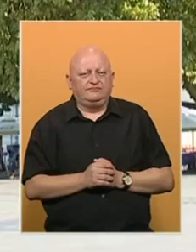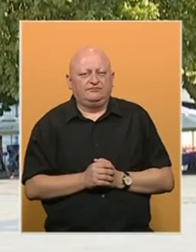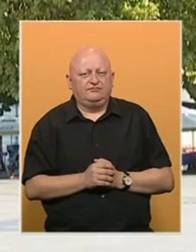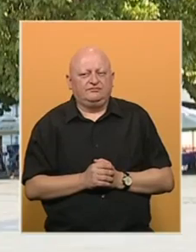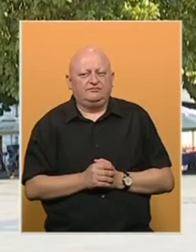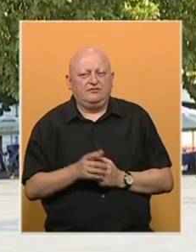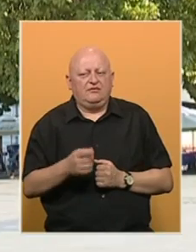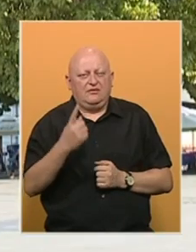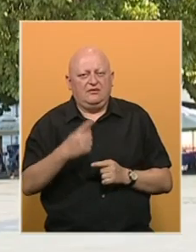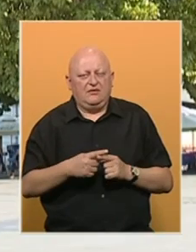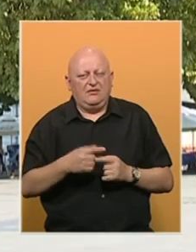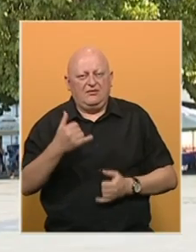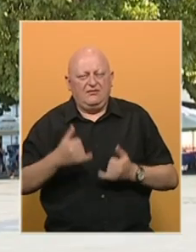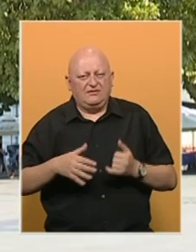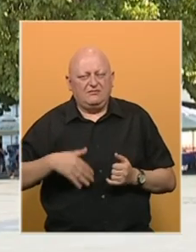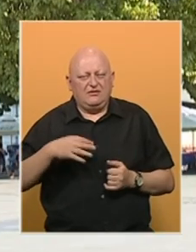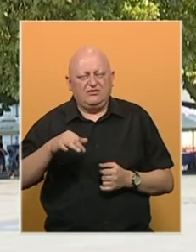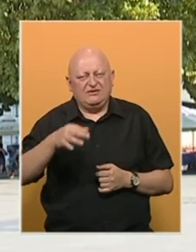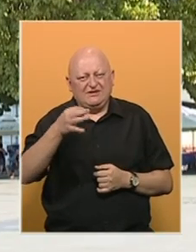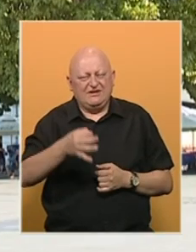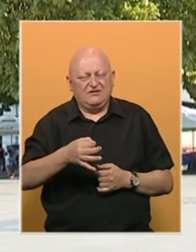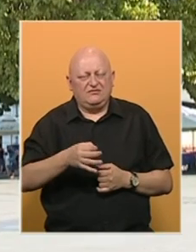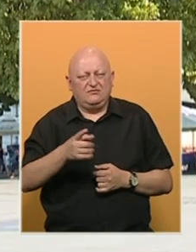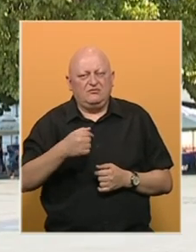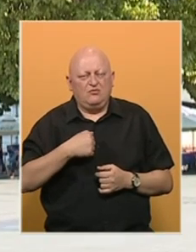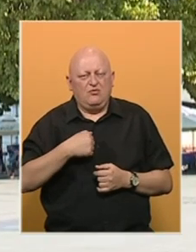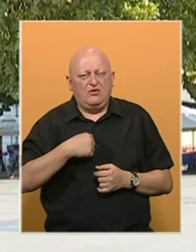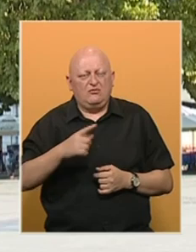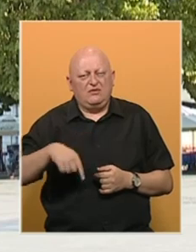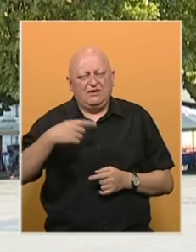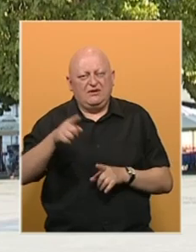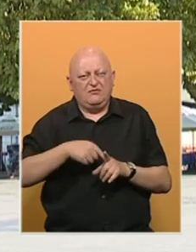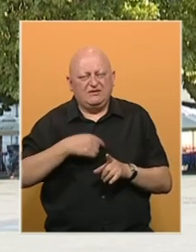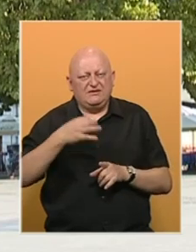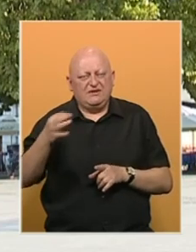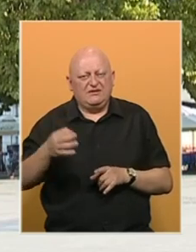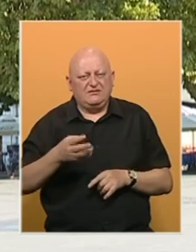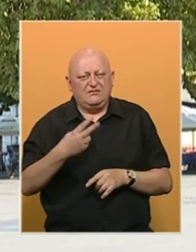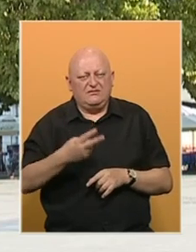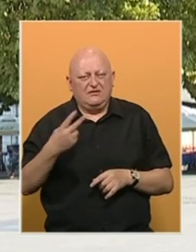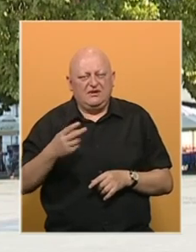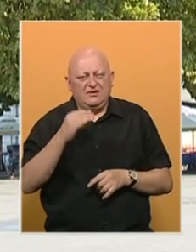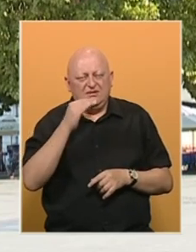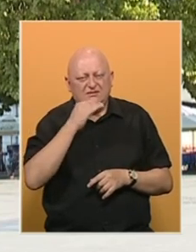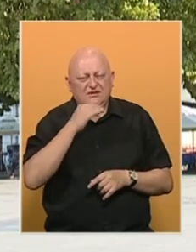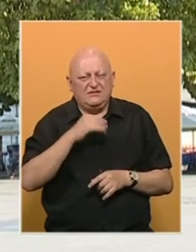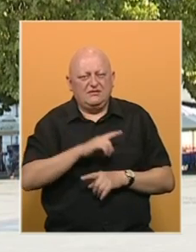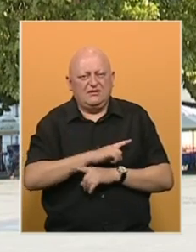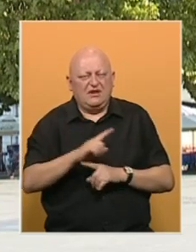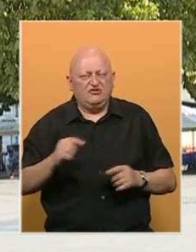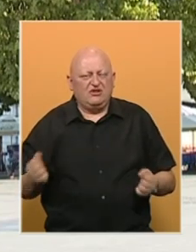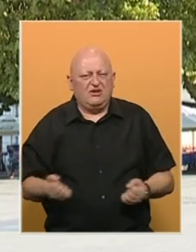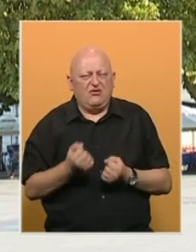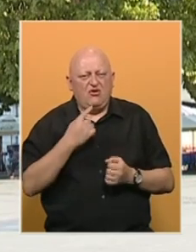Evo je prvi festival mladih u Tuzlanskom kantonu i mi ćemo u narednih mjesec dana, znači od 22. septembra imati niz različitih